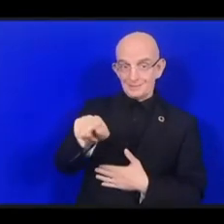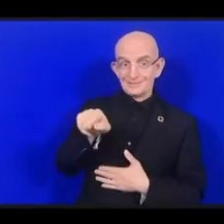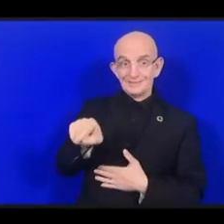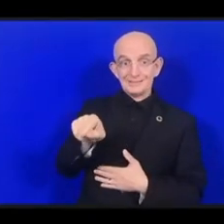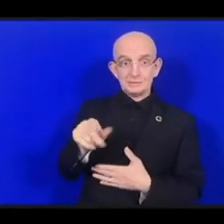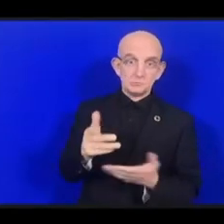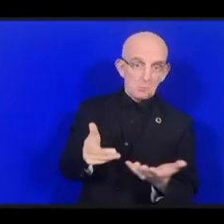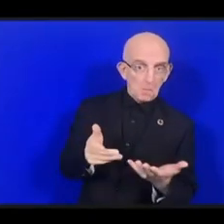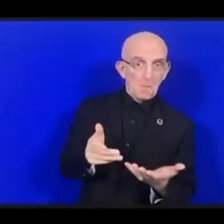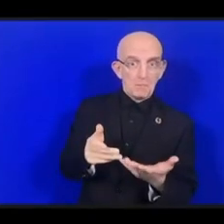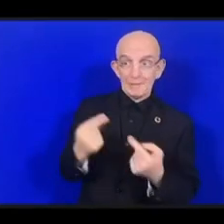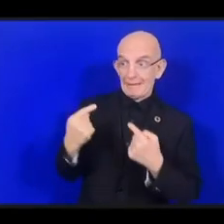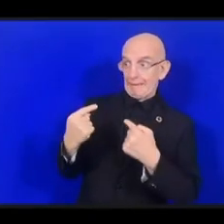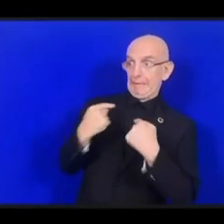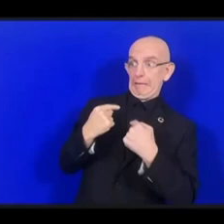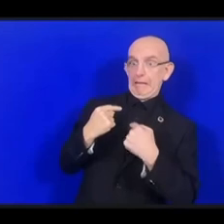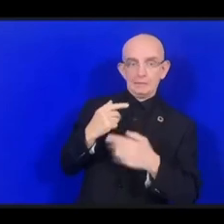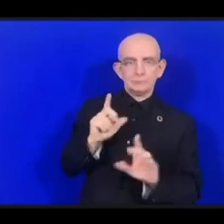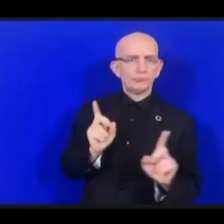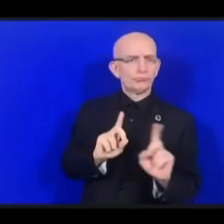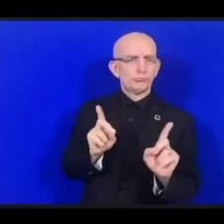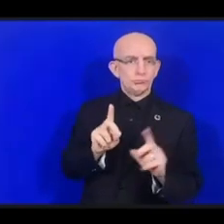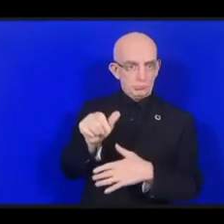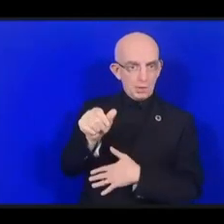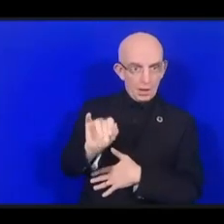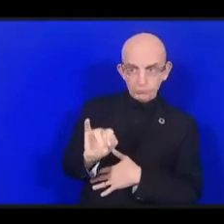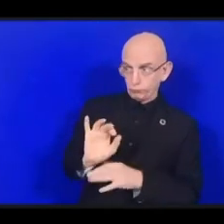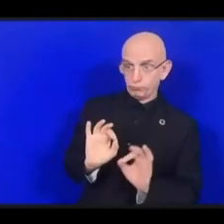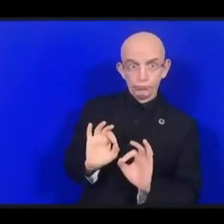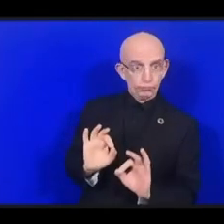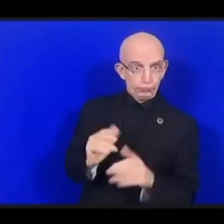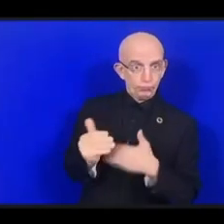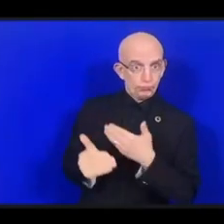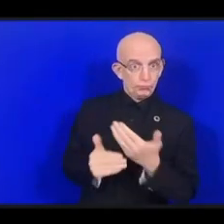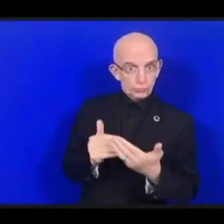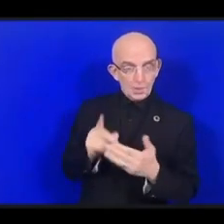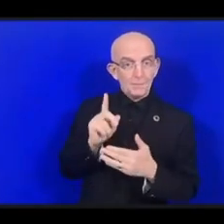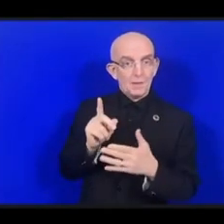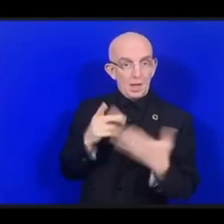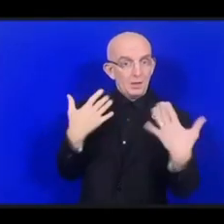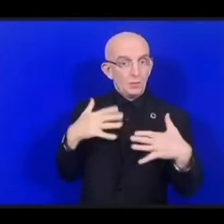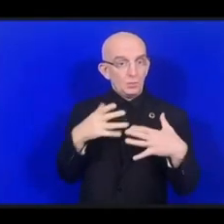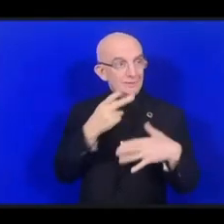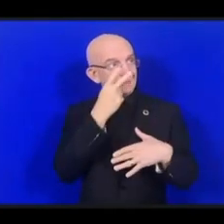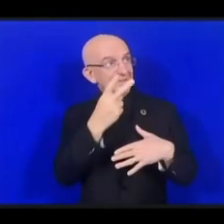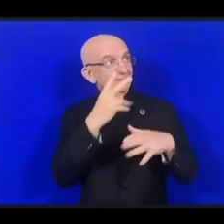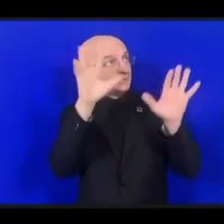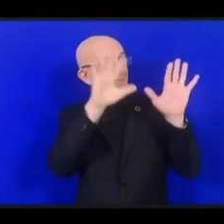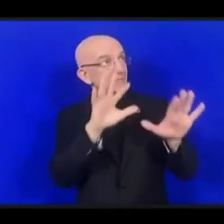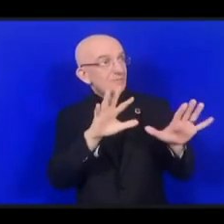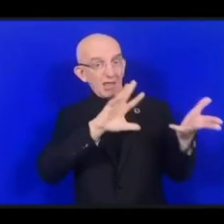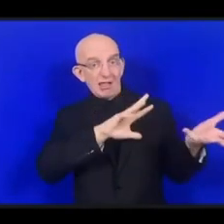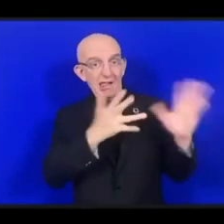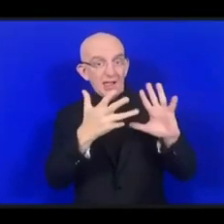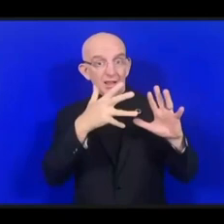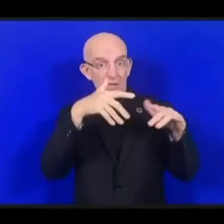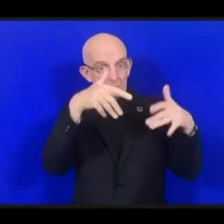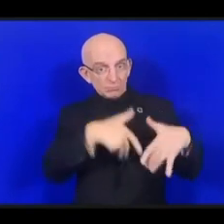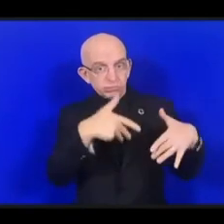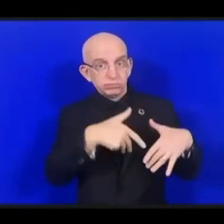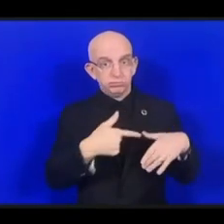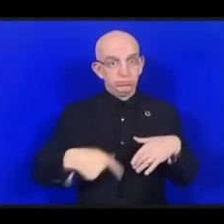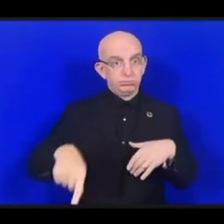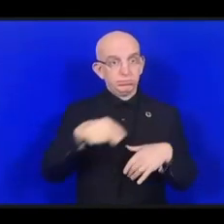Изменение климата и стихийное бедствие, связанное с изменением климата, вот что представляет из себя угрозу